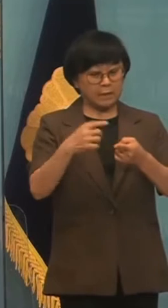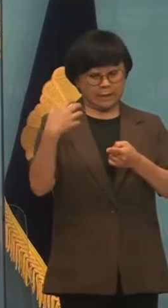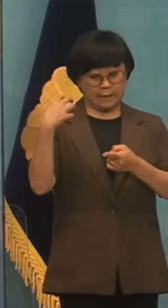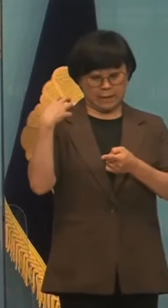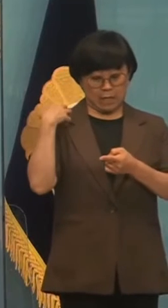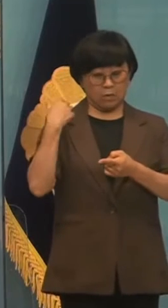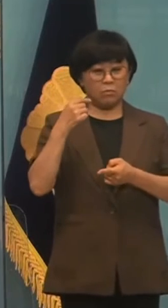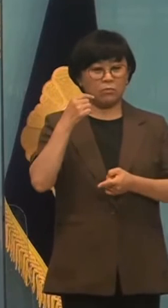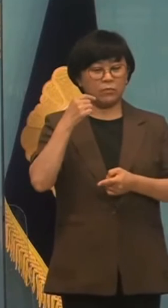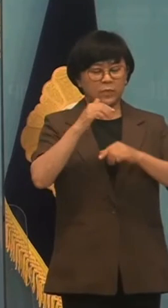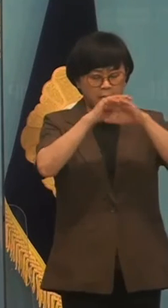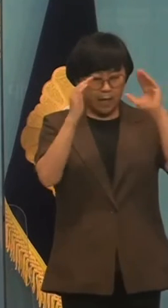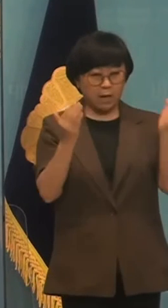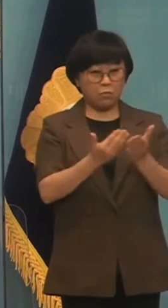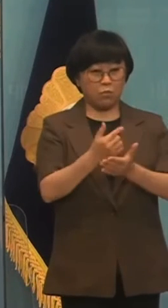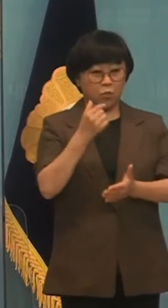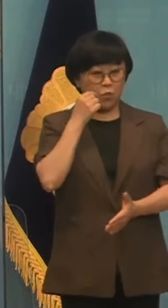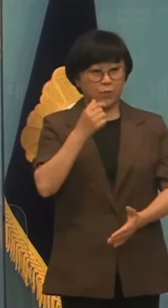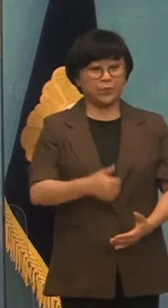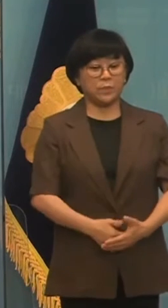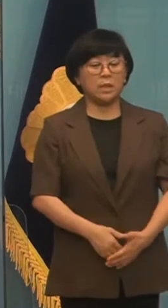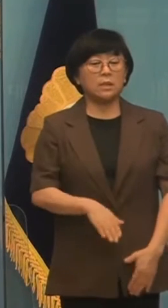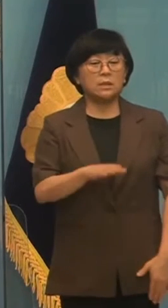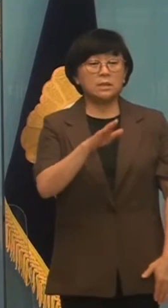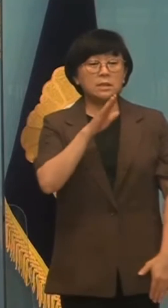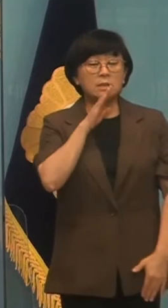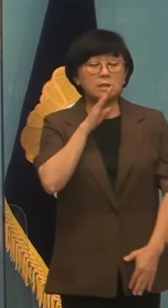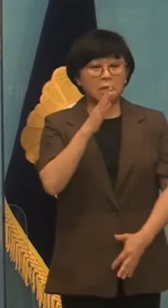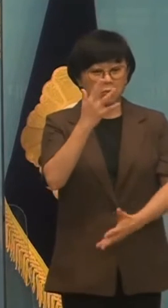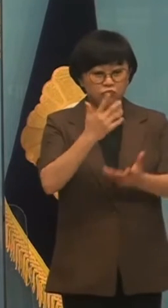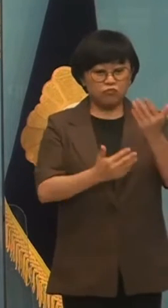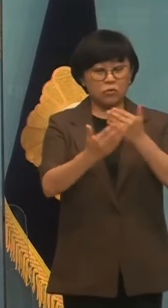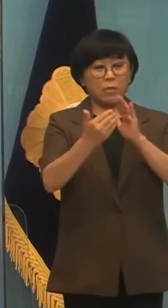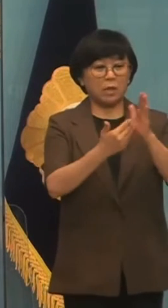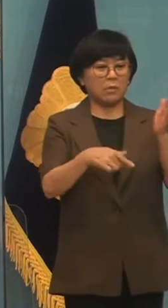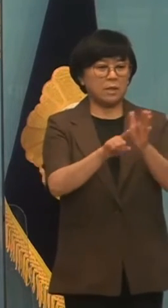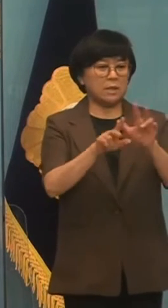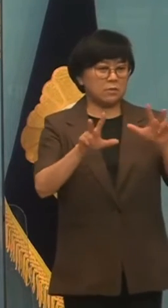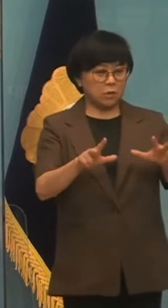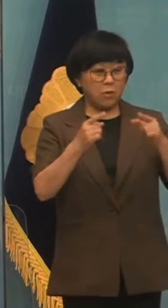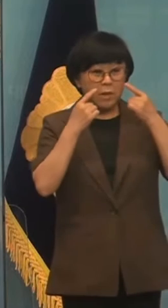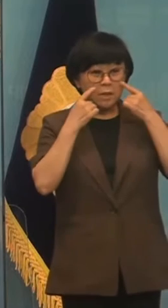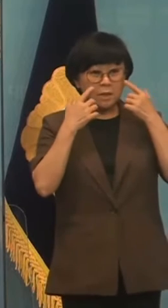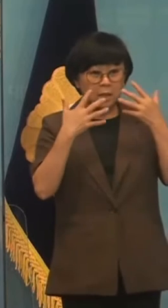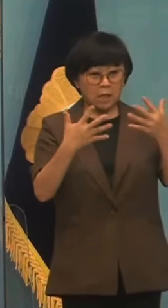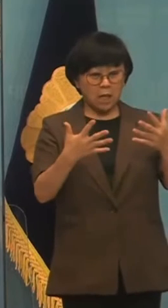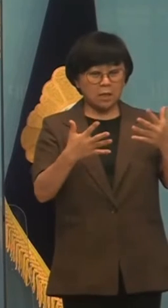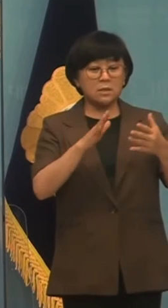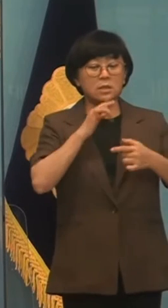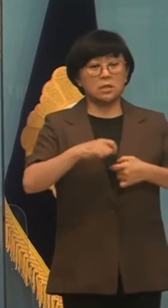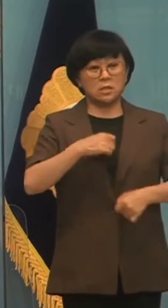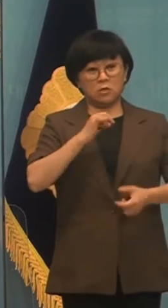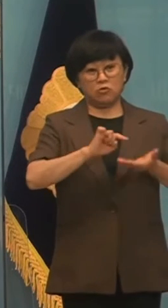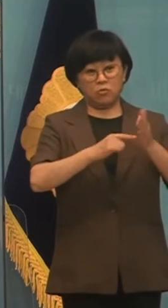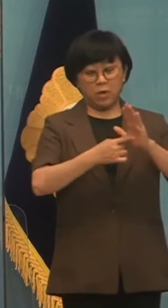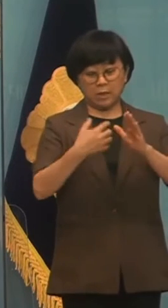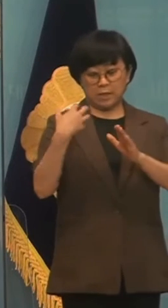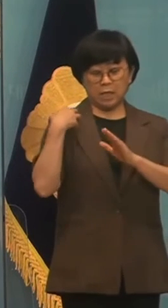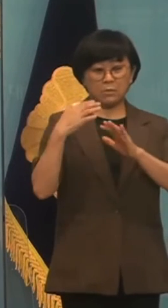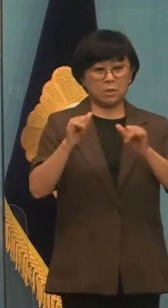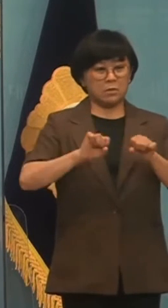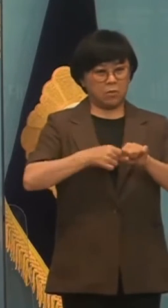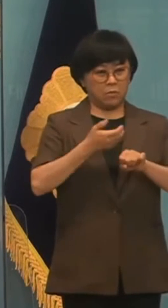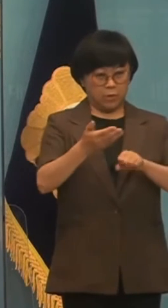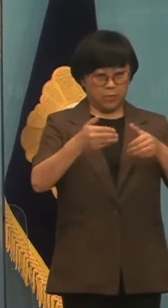명심해야 합니다. 참사를 반복하지 않기 위해 지금부터 명확한 진상규명과 책임자 처벌이